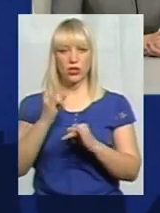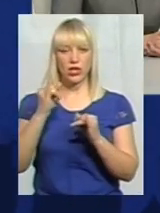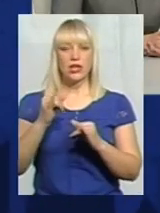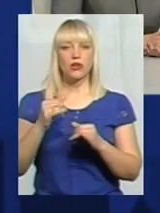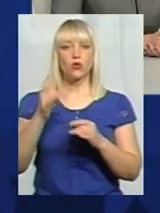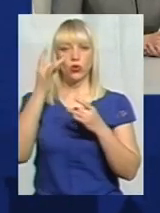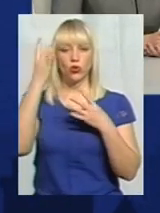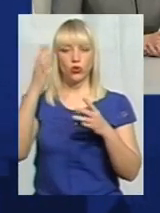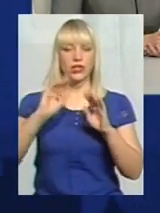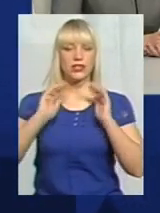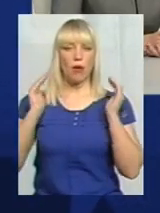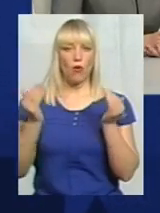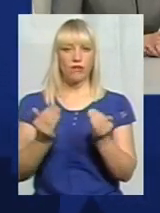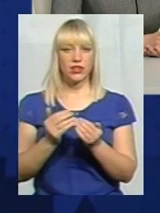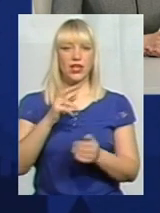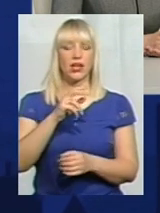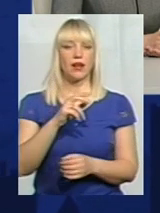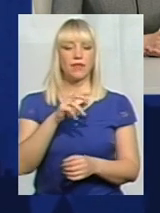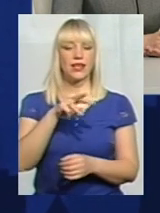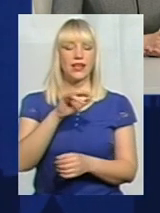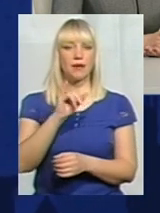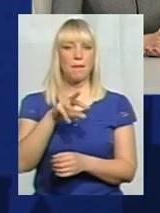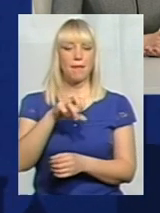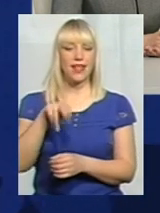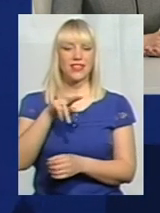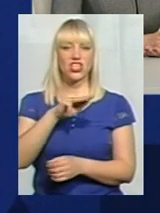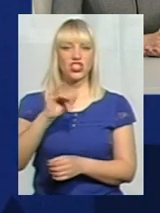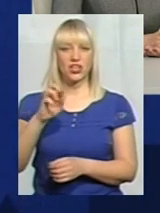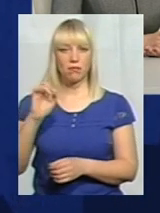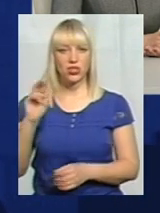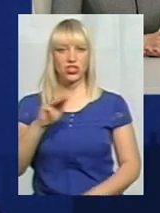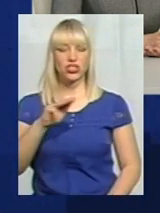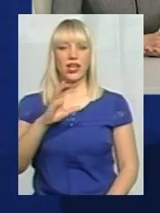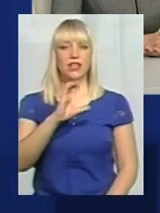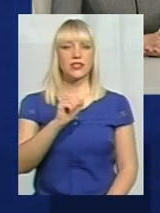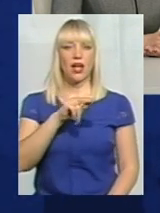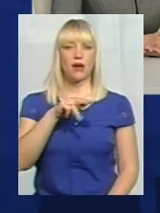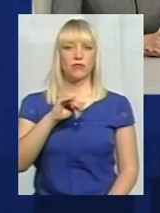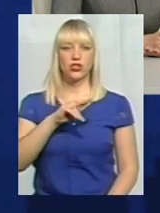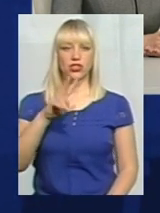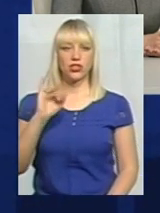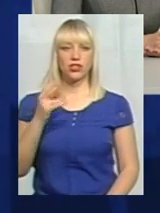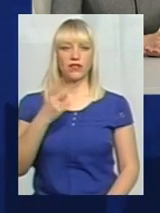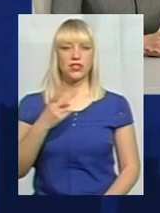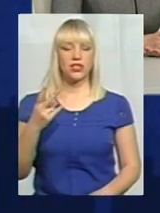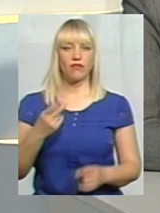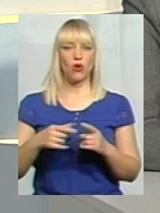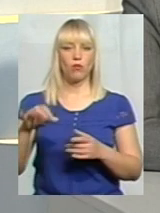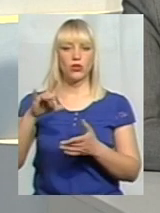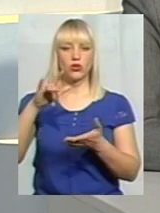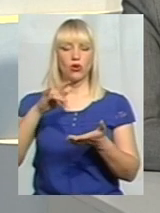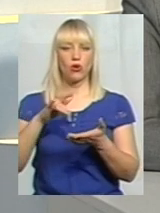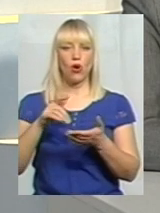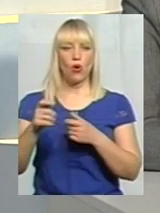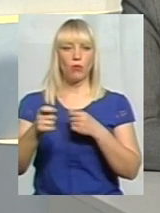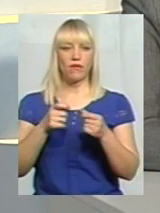заповідниками «Жибі» і «Самчики», 20 установ обласного підпорядкування, серед яких це 3 театрально